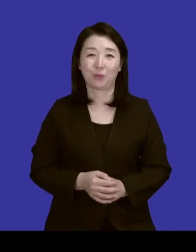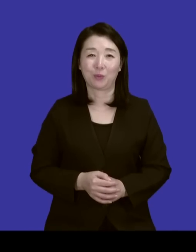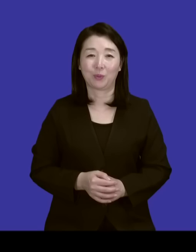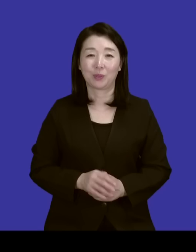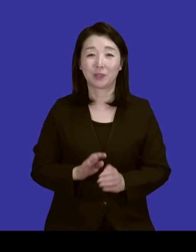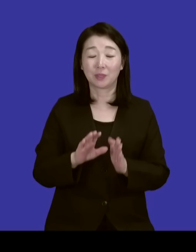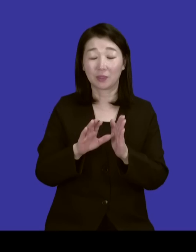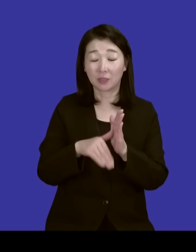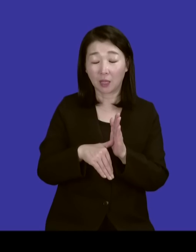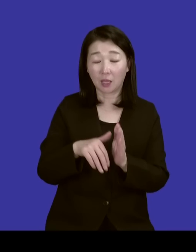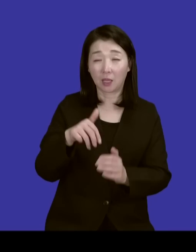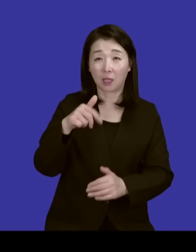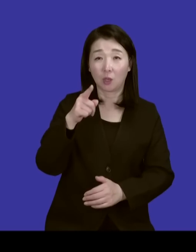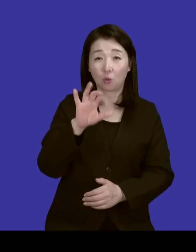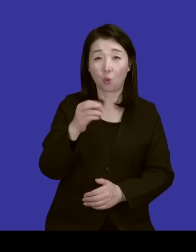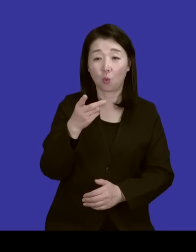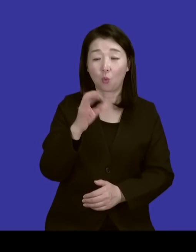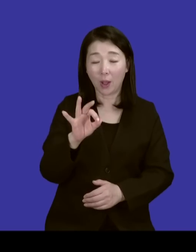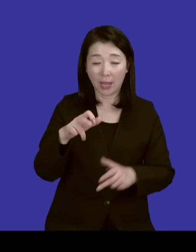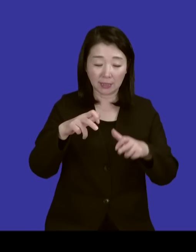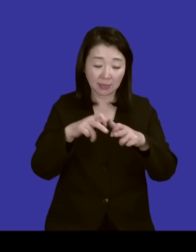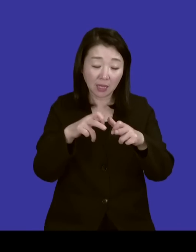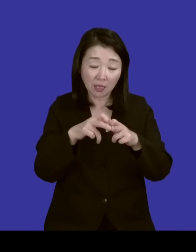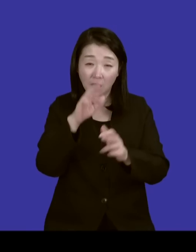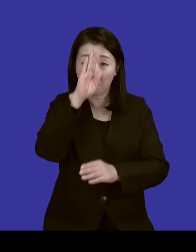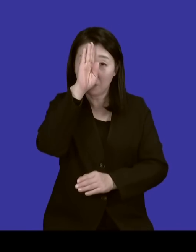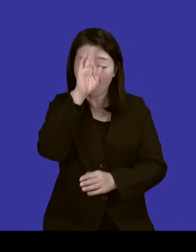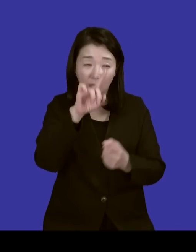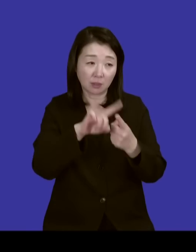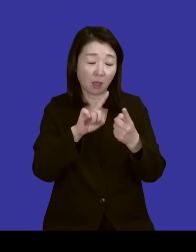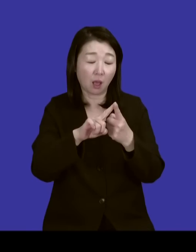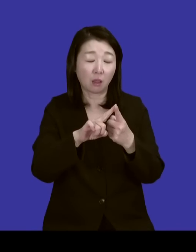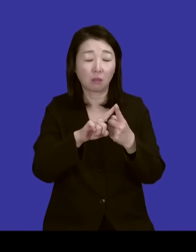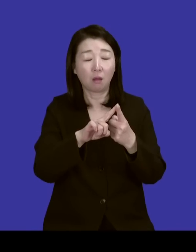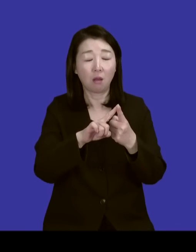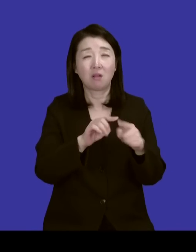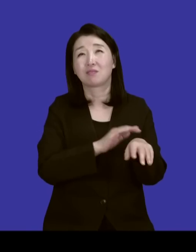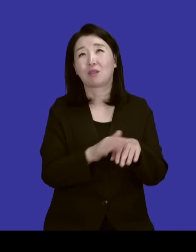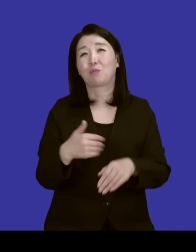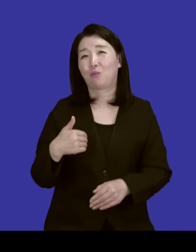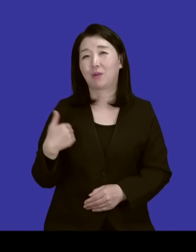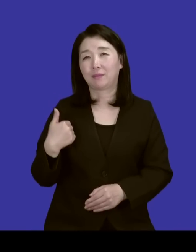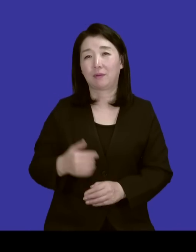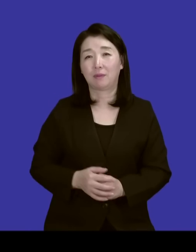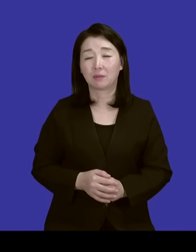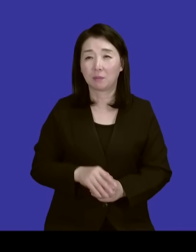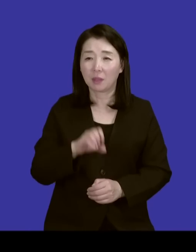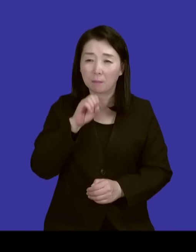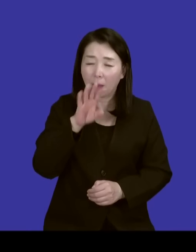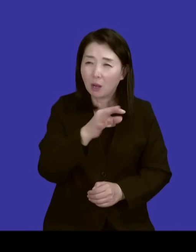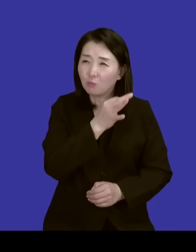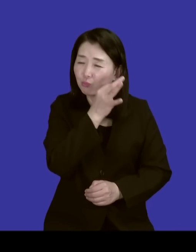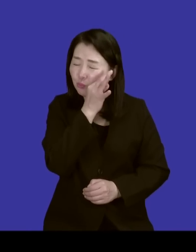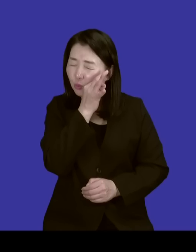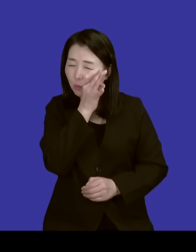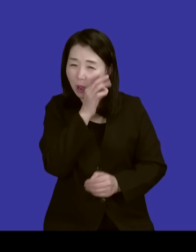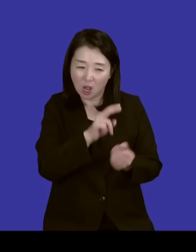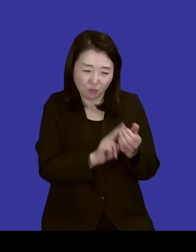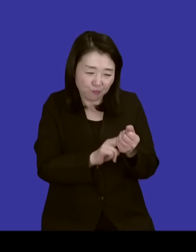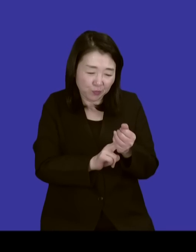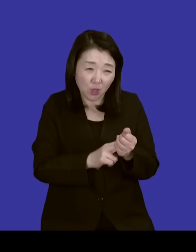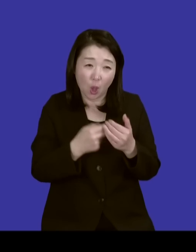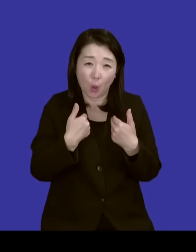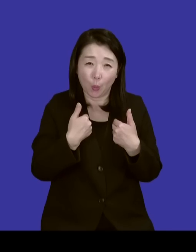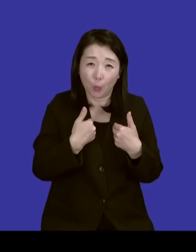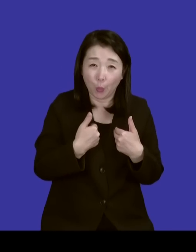이 공황장애라는 병에 대한 어떤 개념이 없기 때문에 말하기도 부끄럽고 쉬쉬쉬 숨기고